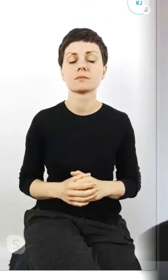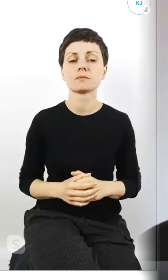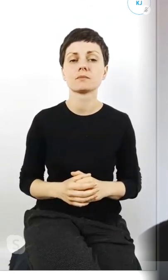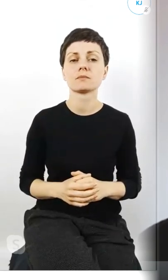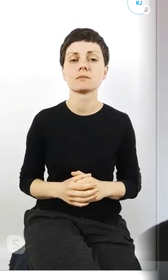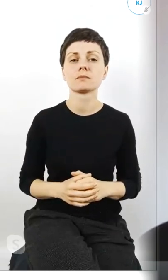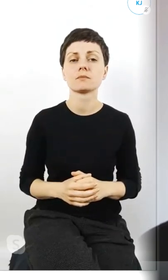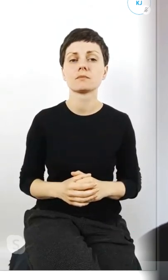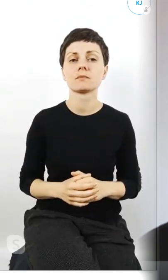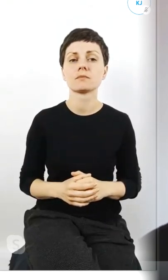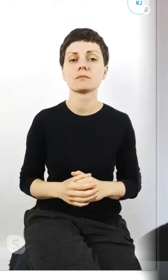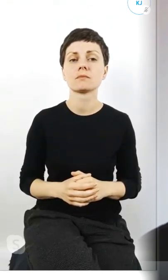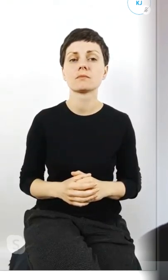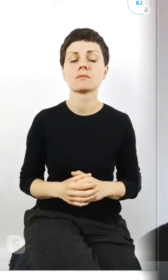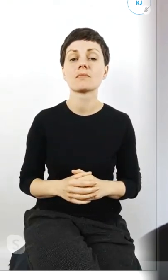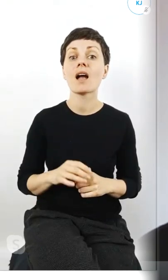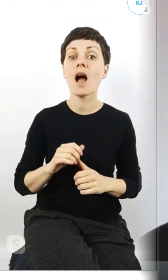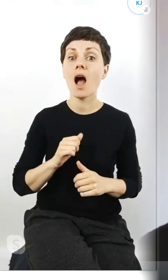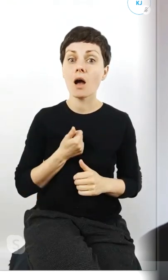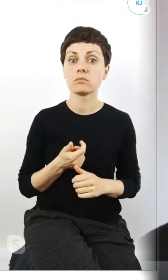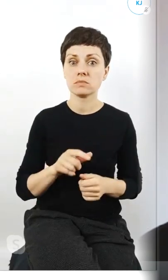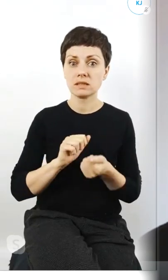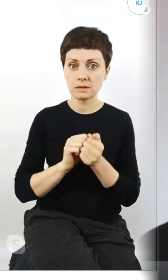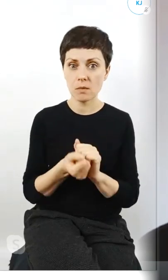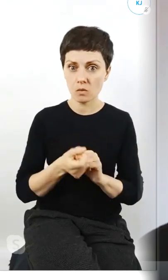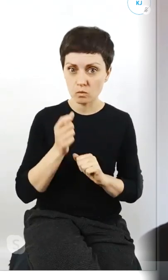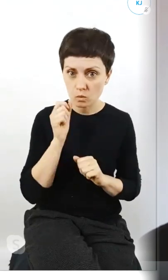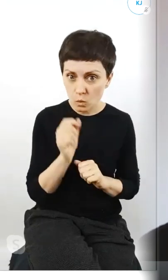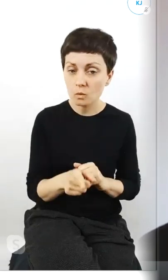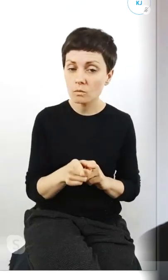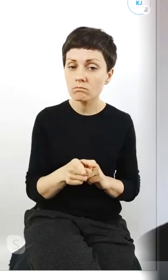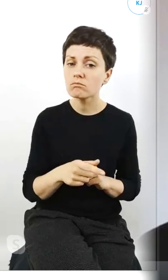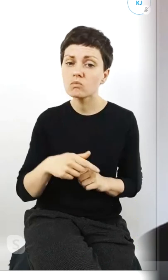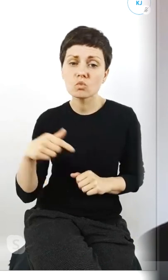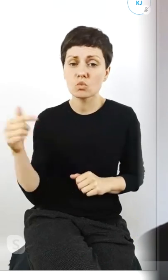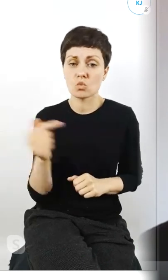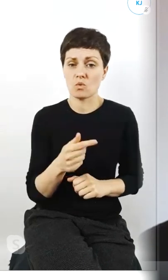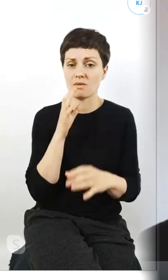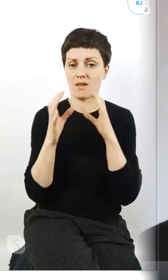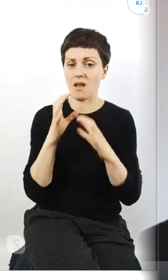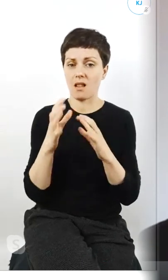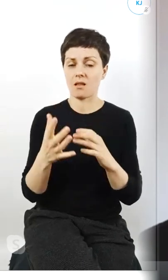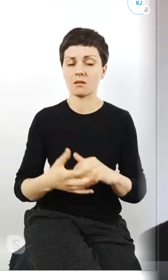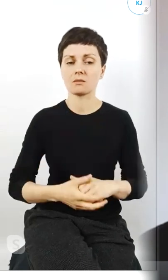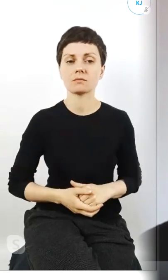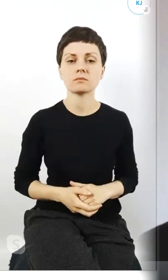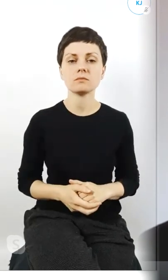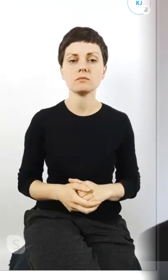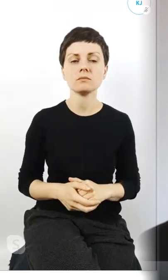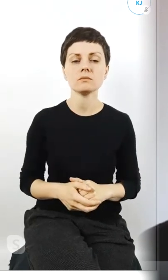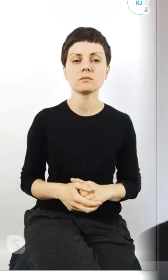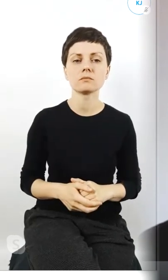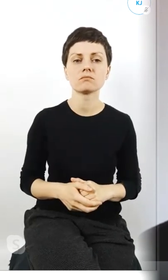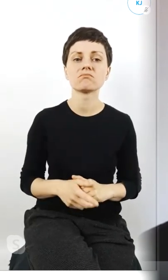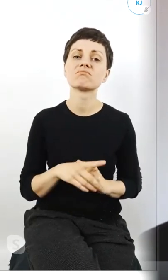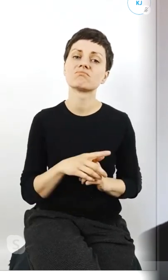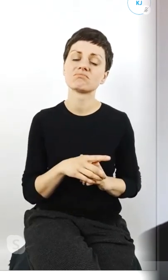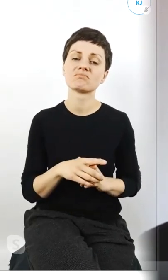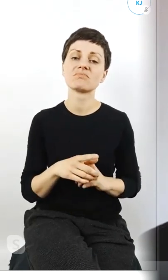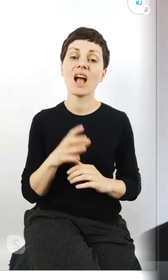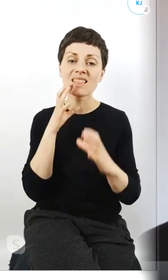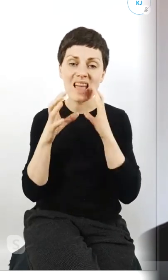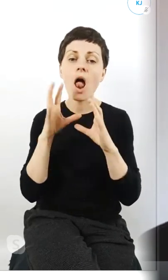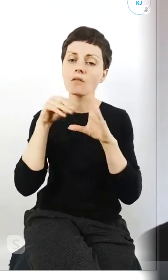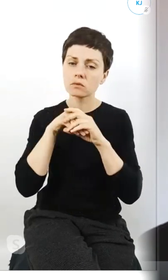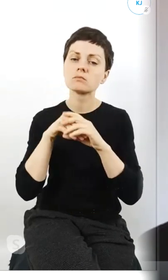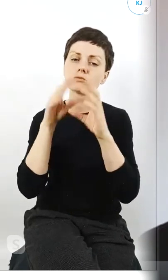jakaś zmiana miała nadejść musi po prostu być i oczywiście ten dialog z szacunkiem no